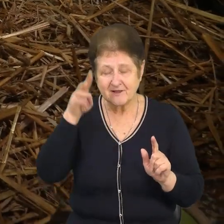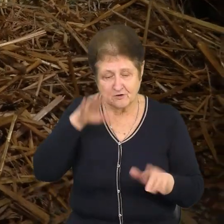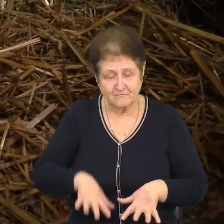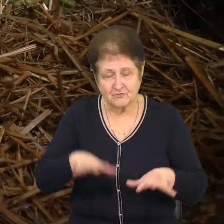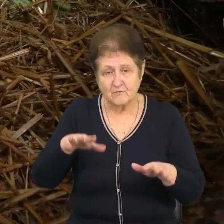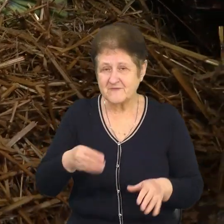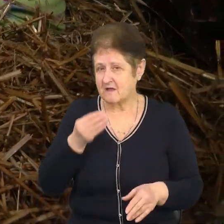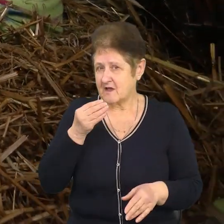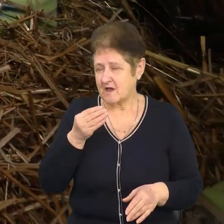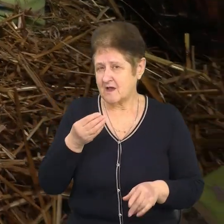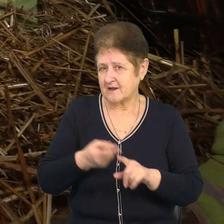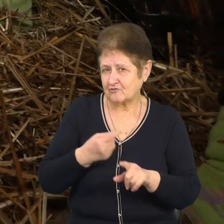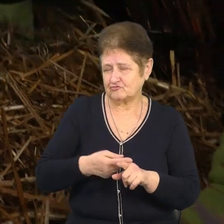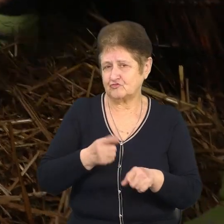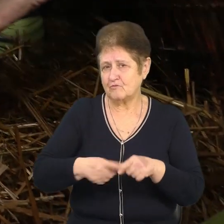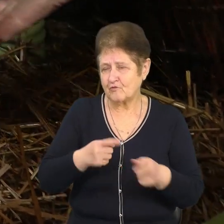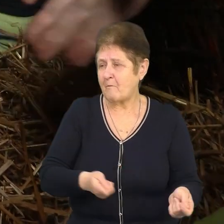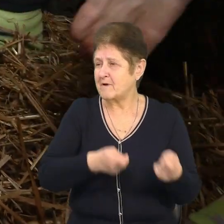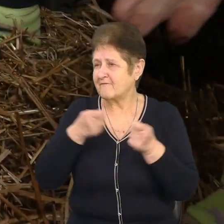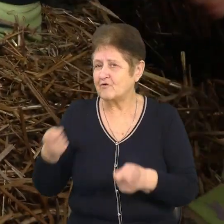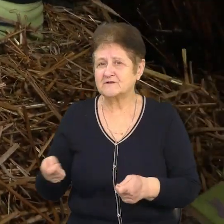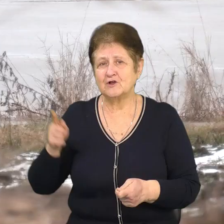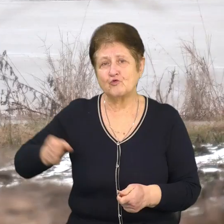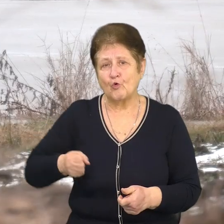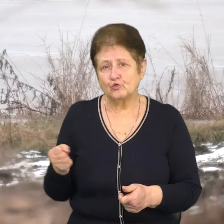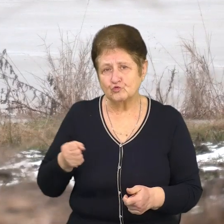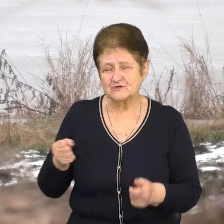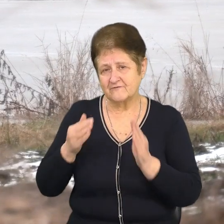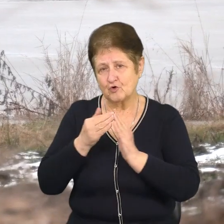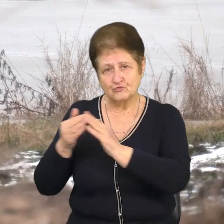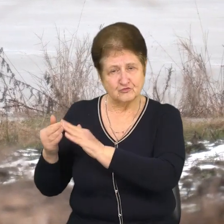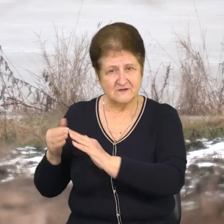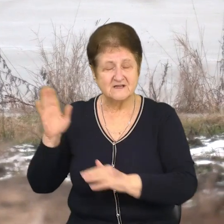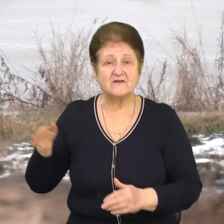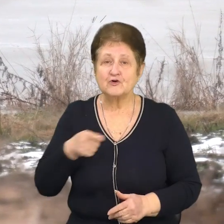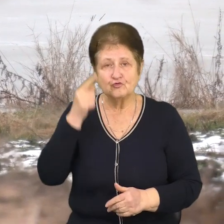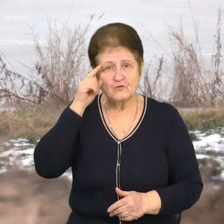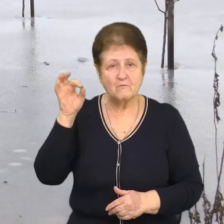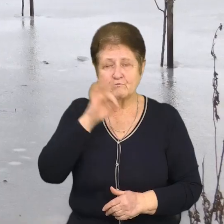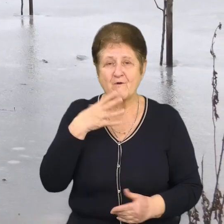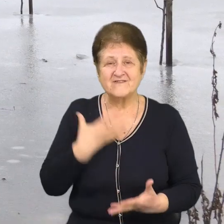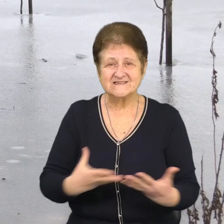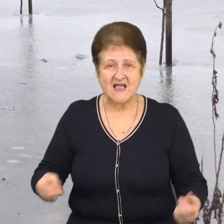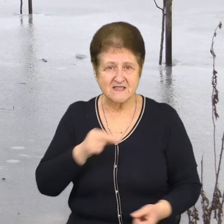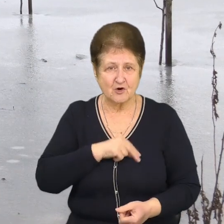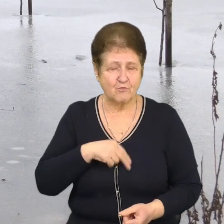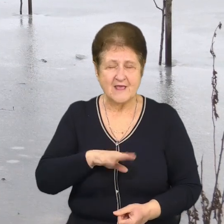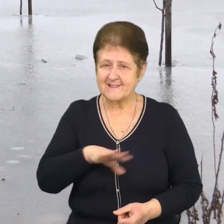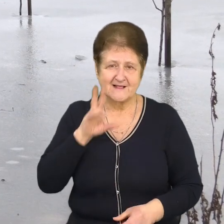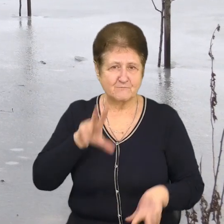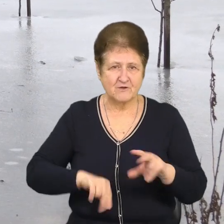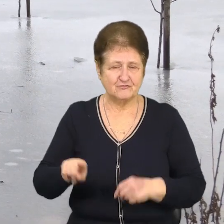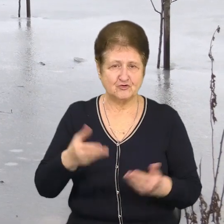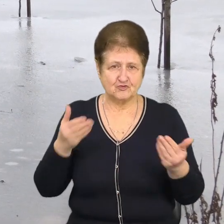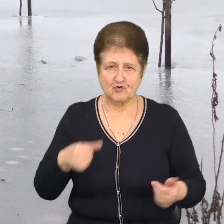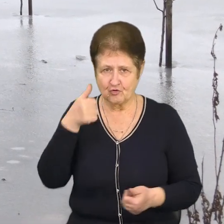перевозити до погребів друзів у хати, розташованій вулицею Вище. Жінка вже думає про весняні сезонні роботи і не сподівається, що цього року